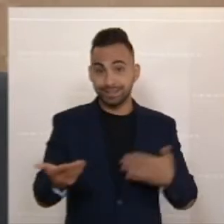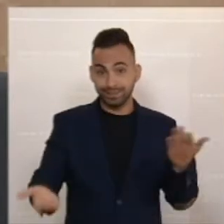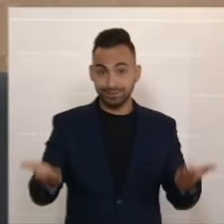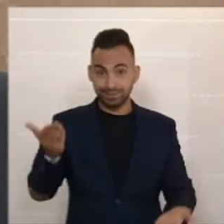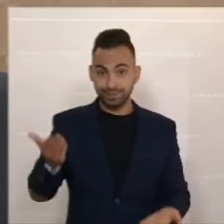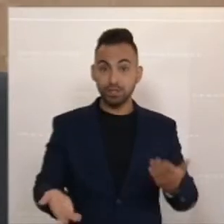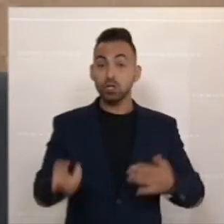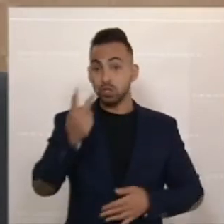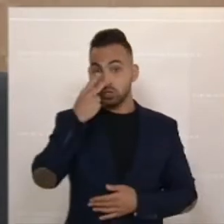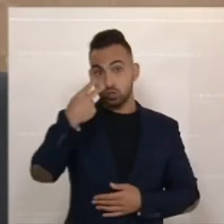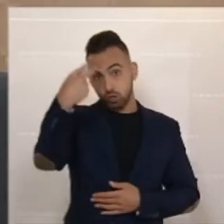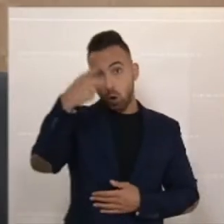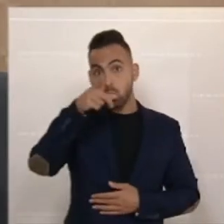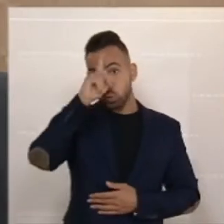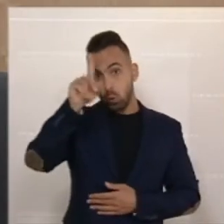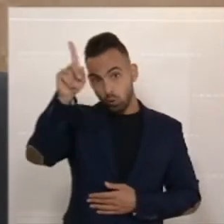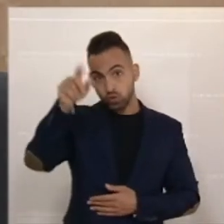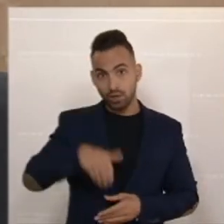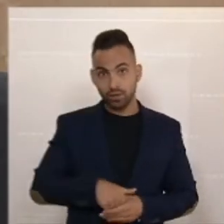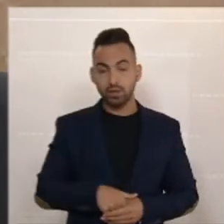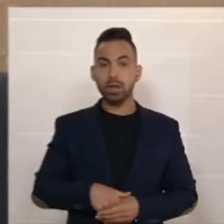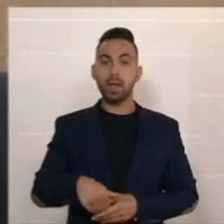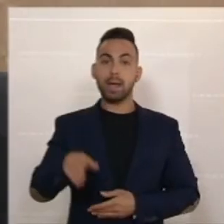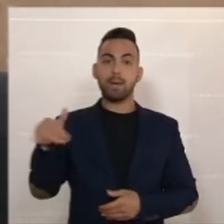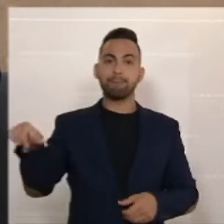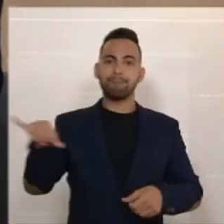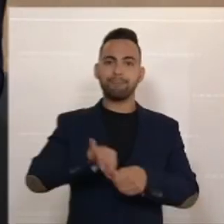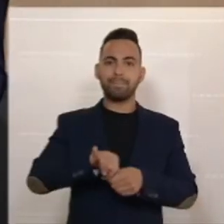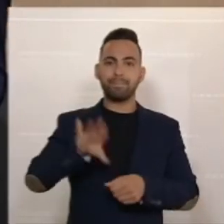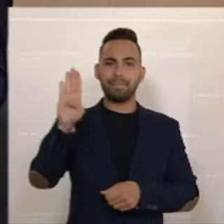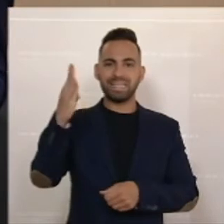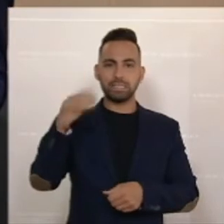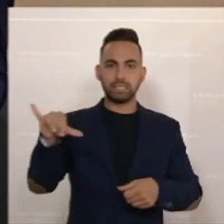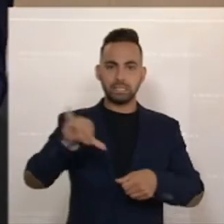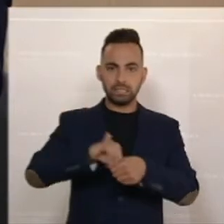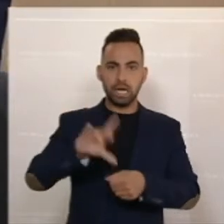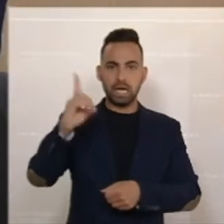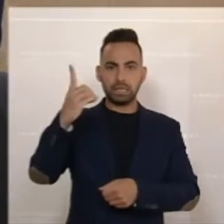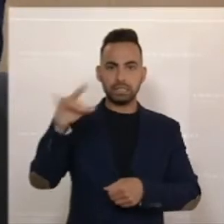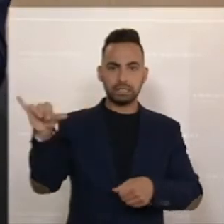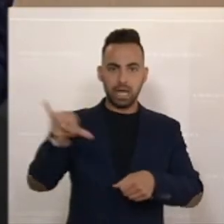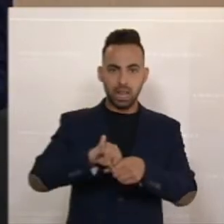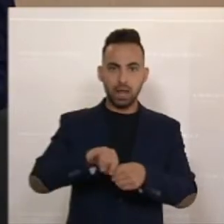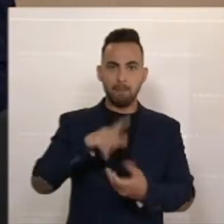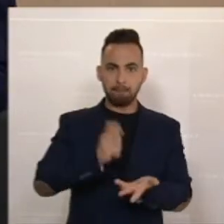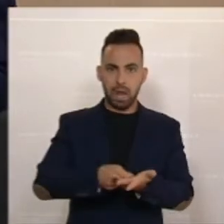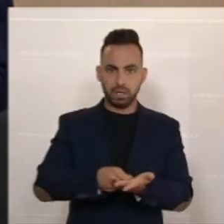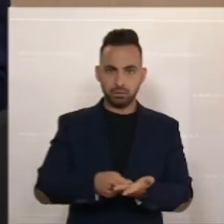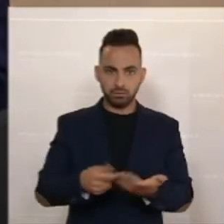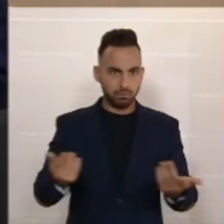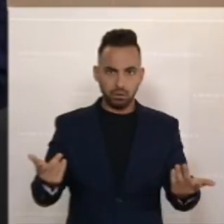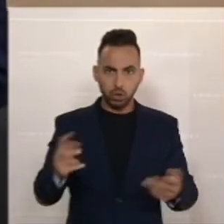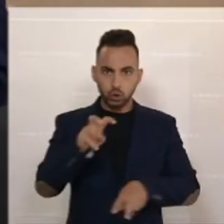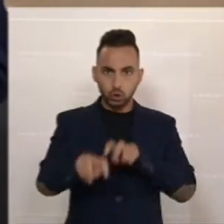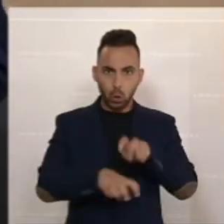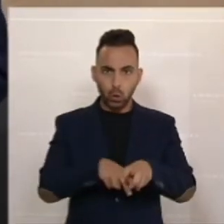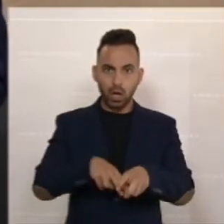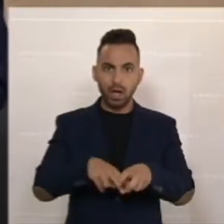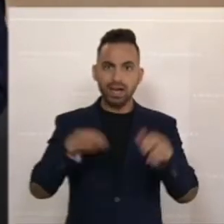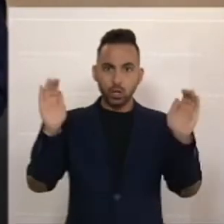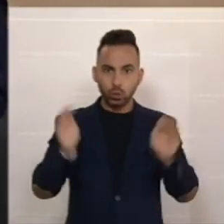Schauen Sie nach Deutschland, wo der Benzinpreis und der Dieselpreis ist, so hoch wie vor der Steuerreduktion.